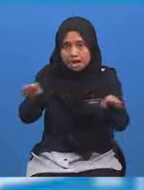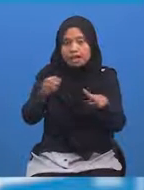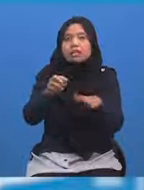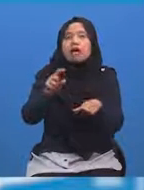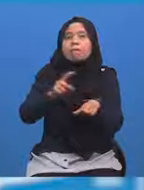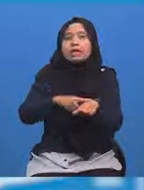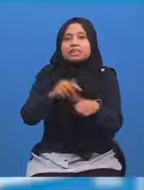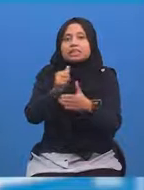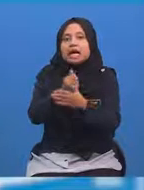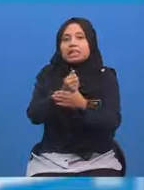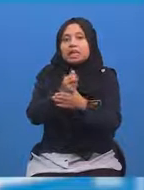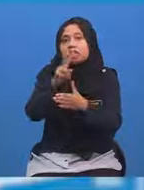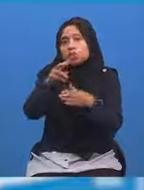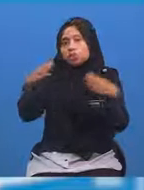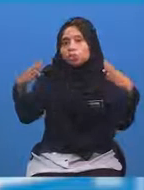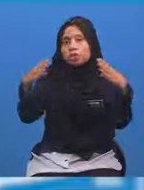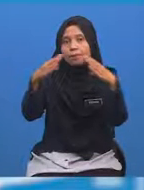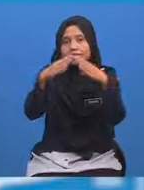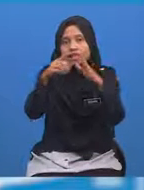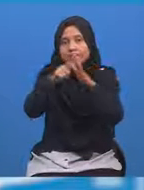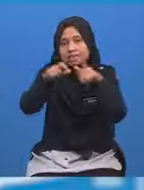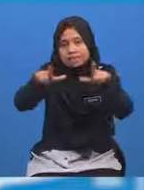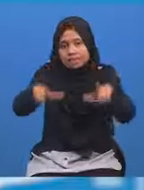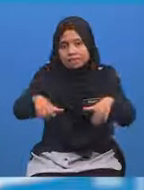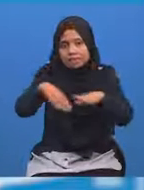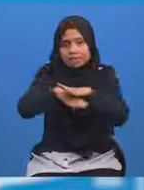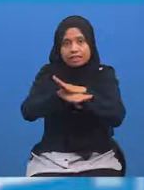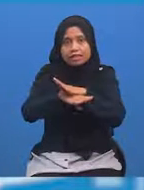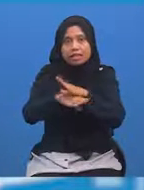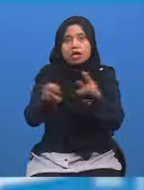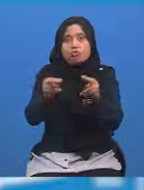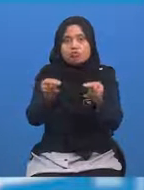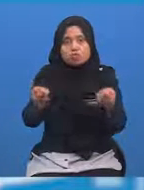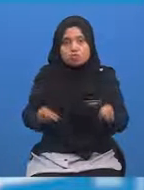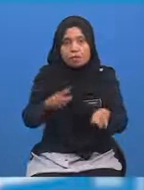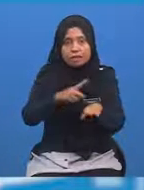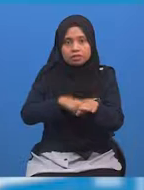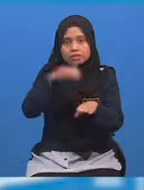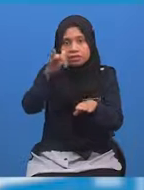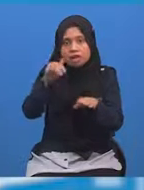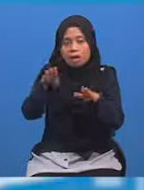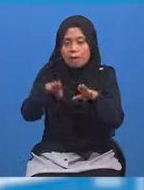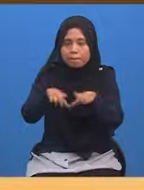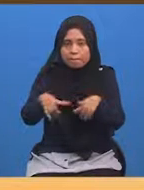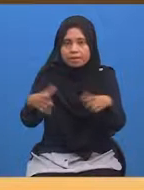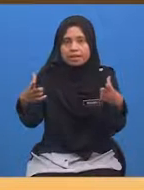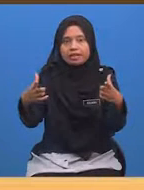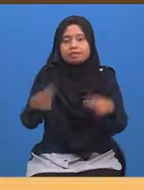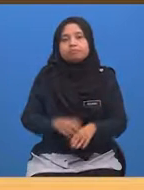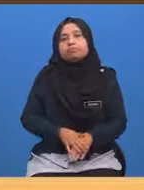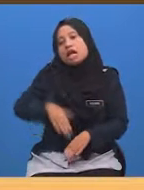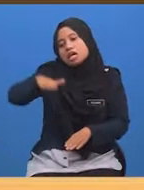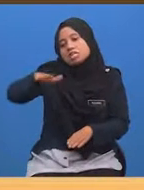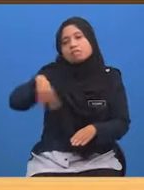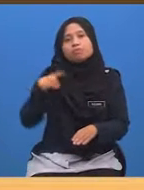antara dua bandar Terletak dalam zon masa yang berbeza Sebelum